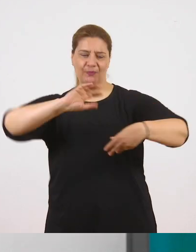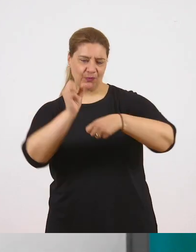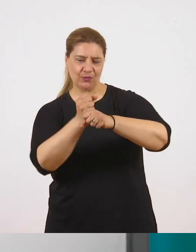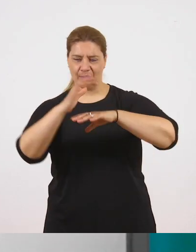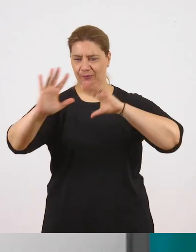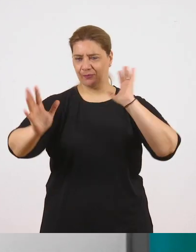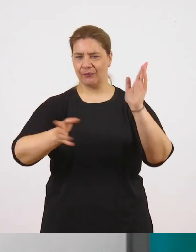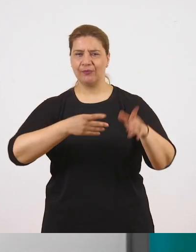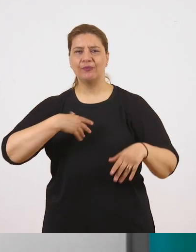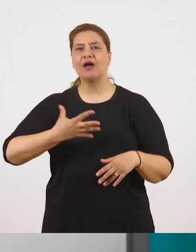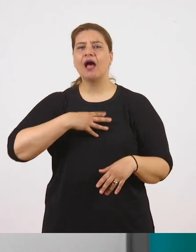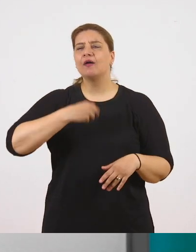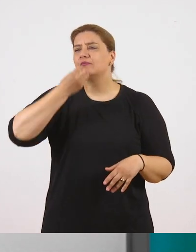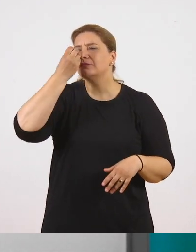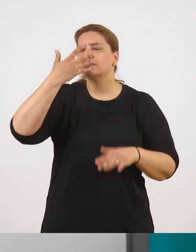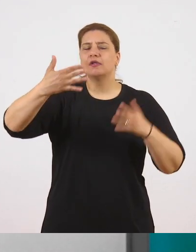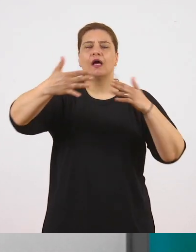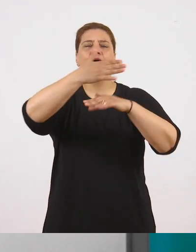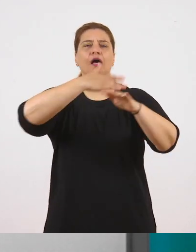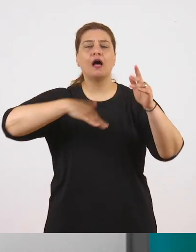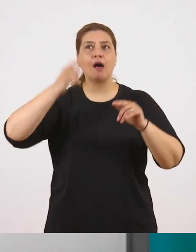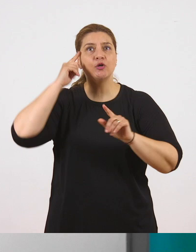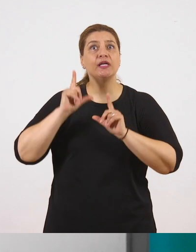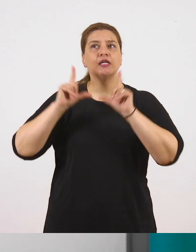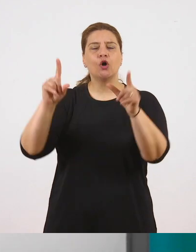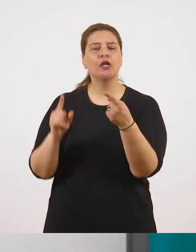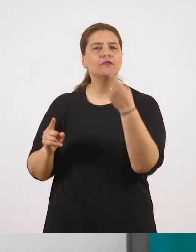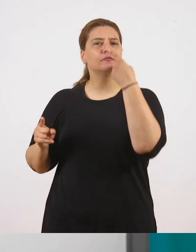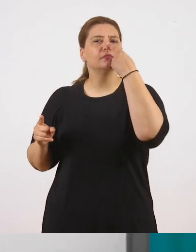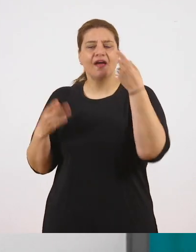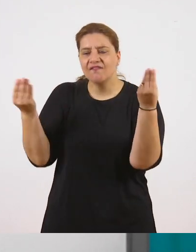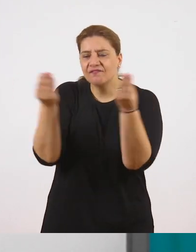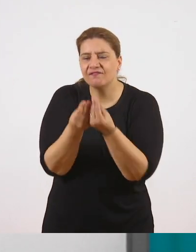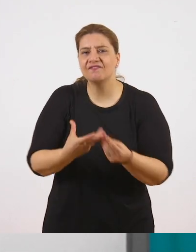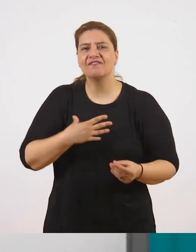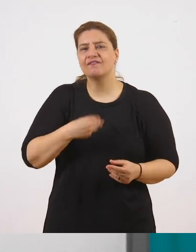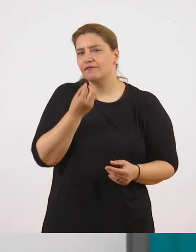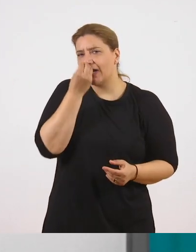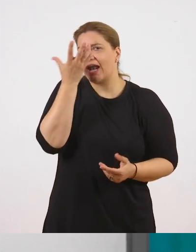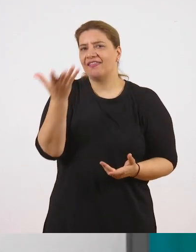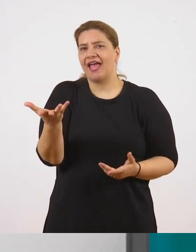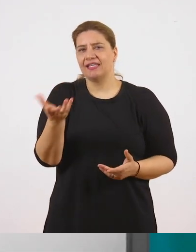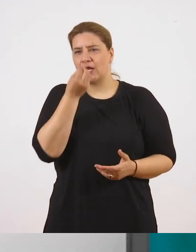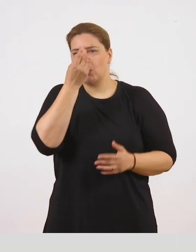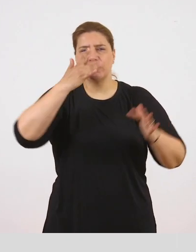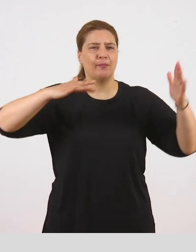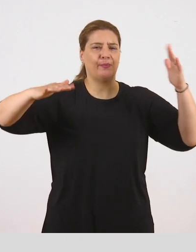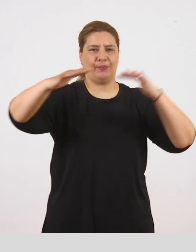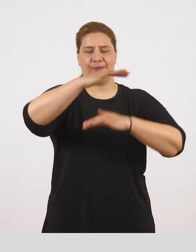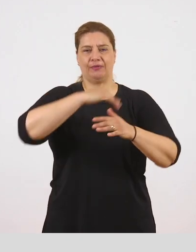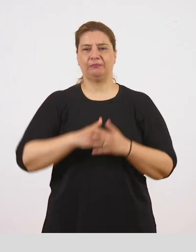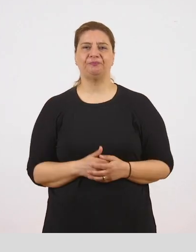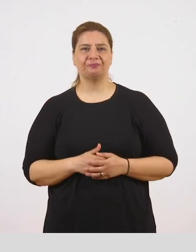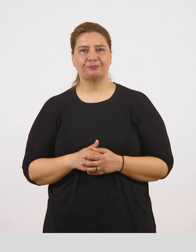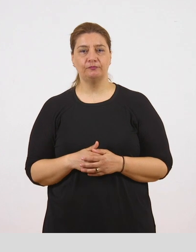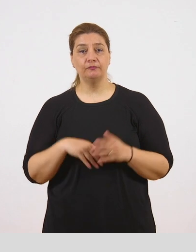Άρα η εικόνα αυτή που φτιάχνουμε είναι και ως φρετική. Μπορούμε να μυρίσουμε δηλαδή το άρωμα των λουλουδιών που απλώνεται στο χώρο. Και